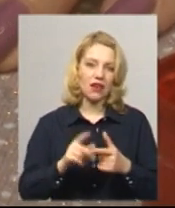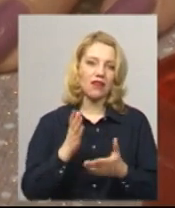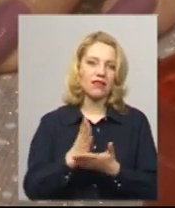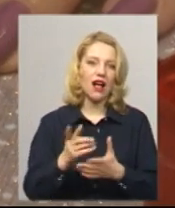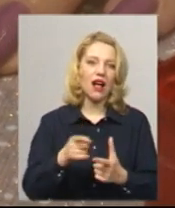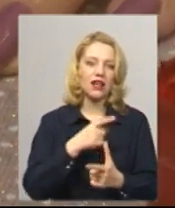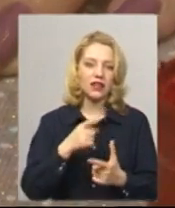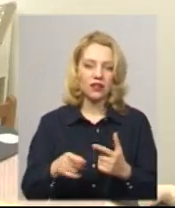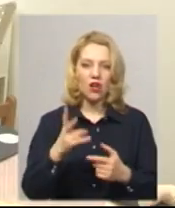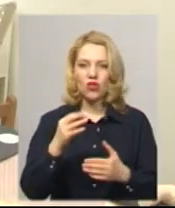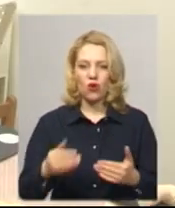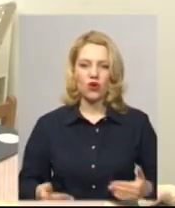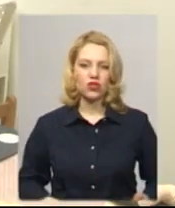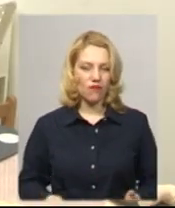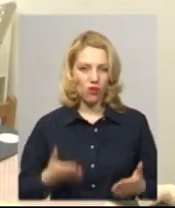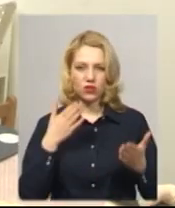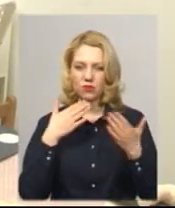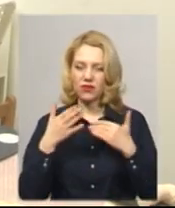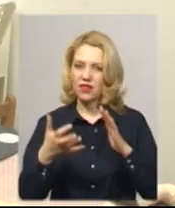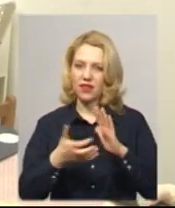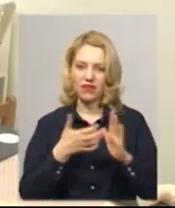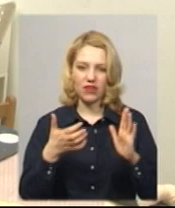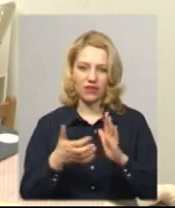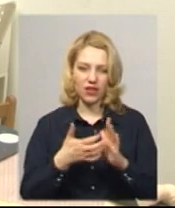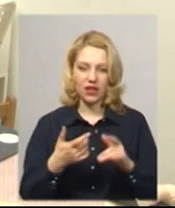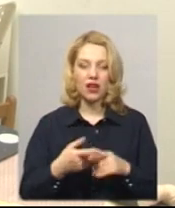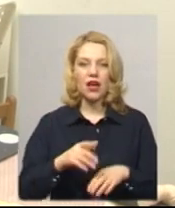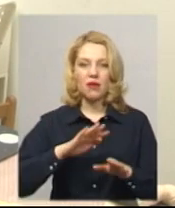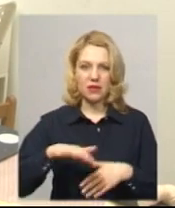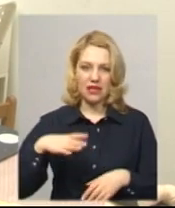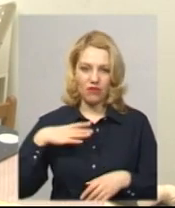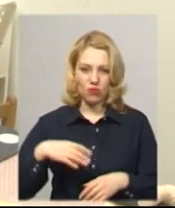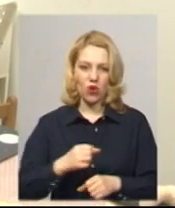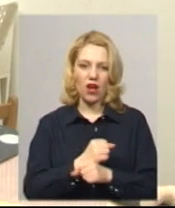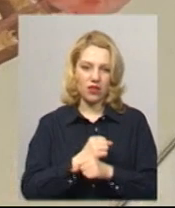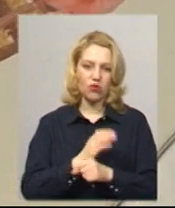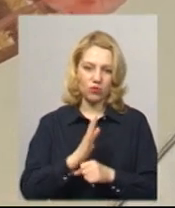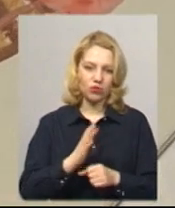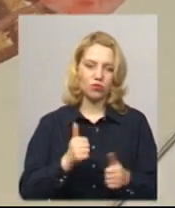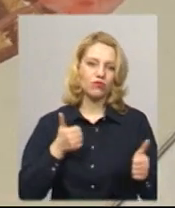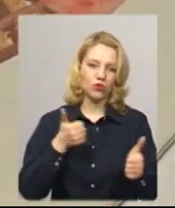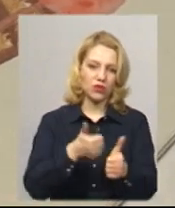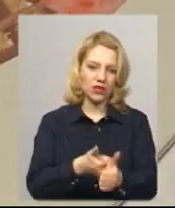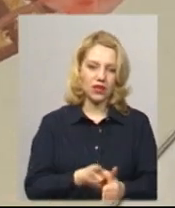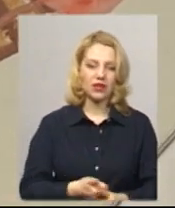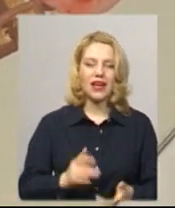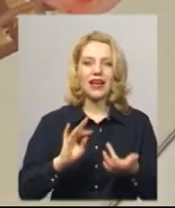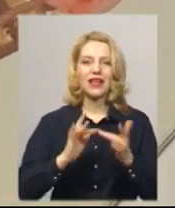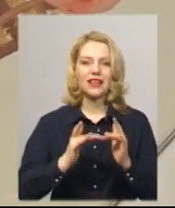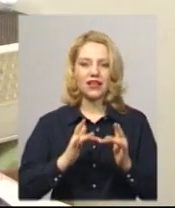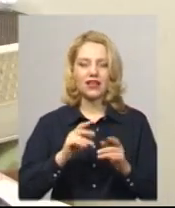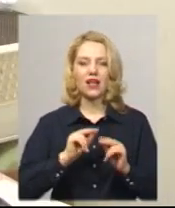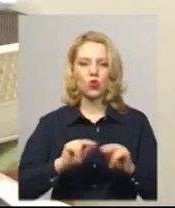живого спілкування бракує і їй, і її учням. Тож, після вимушених канікул, каже, доведеться надолужувати. Інтернет-уроки ніколи не